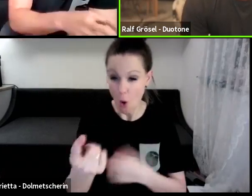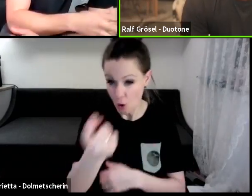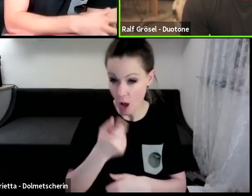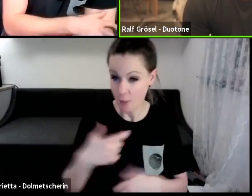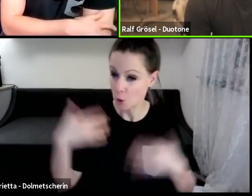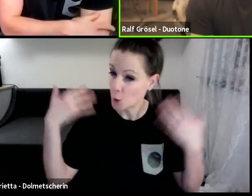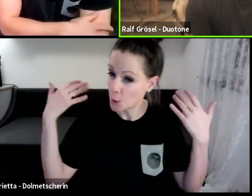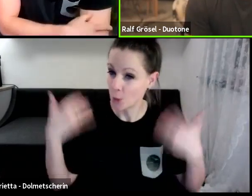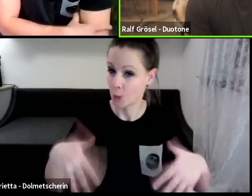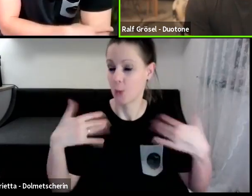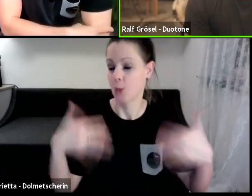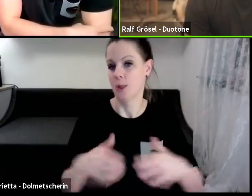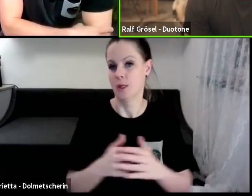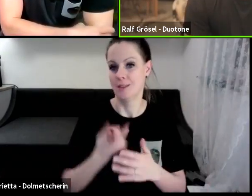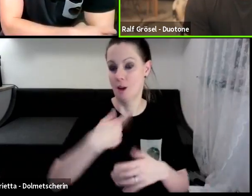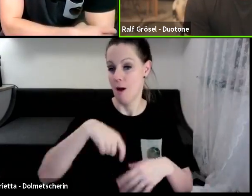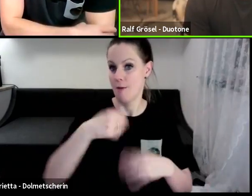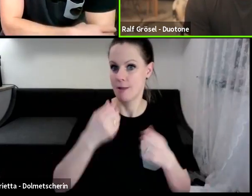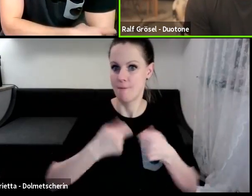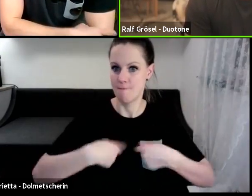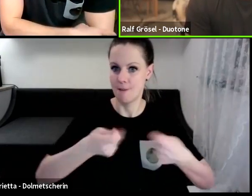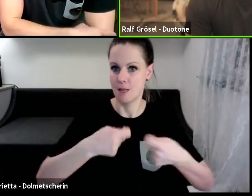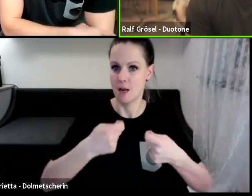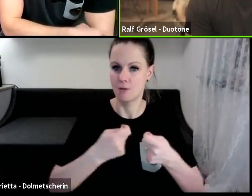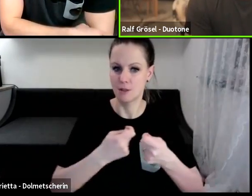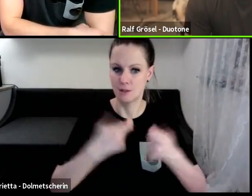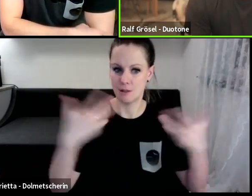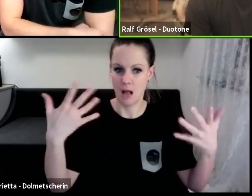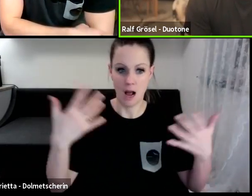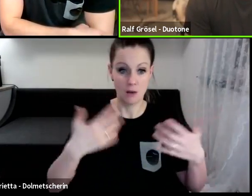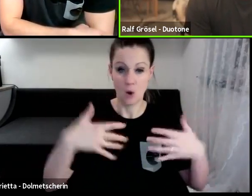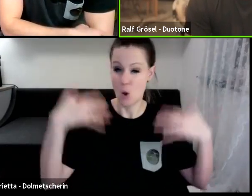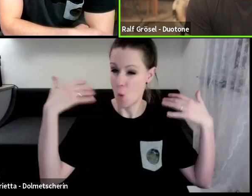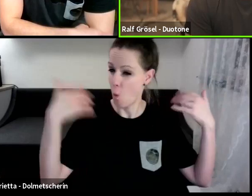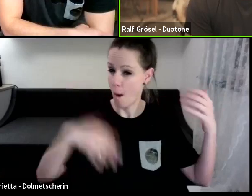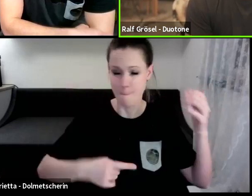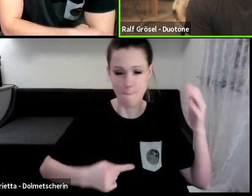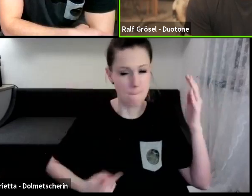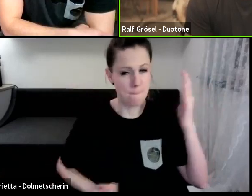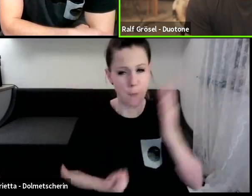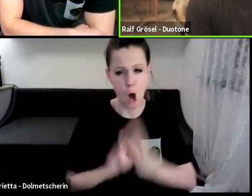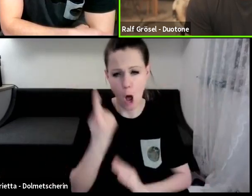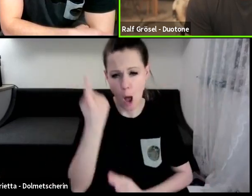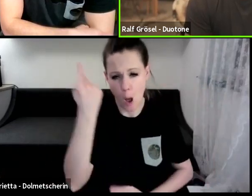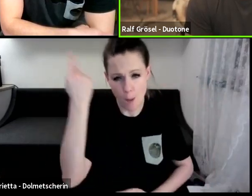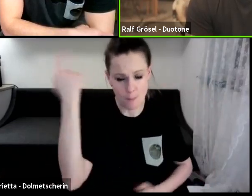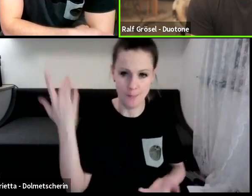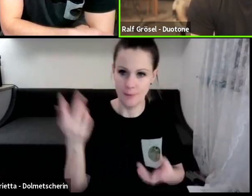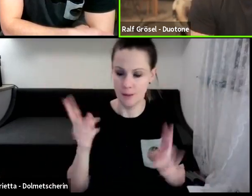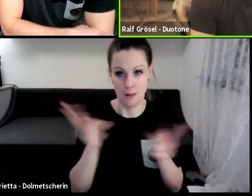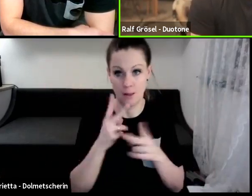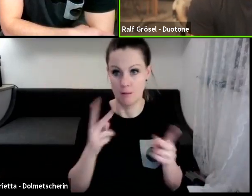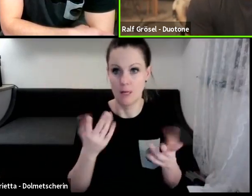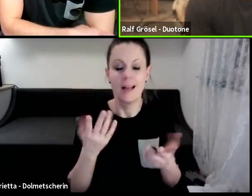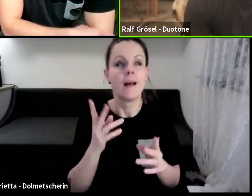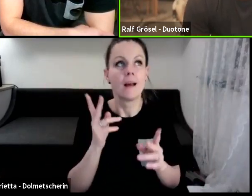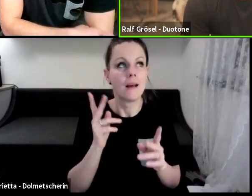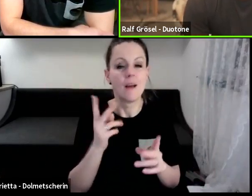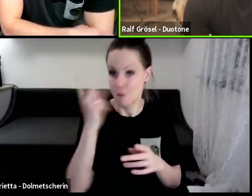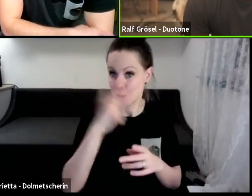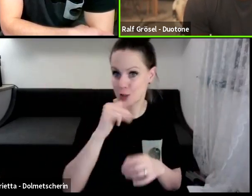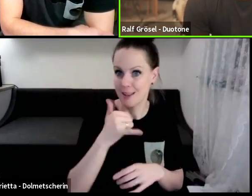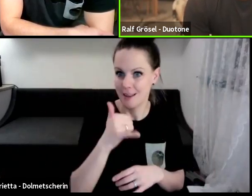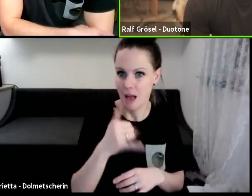Bei uns gehen die Verkaufszahlen völlig durch, also vollkommen total durch die Decke. Also das kann man überhaupt nicht nachvollziehen. aber